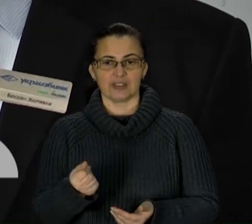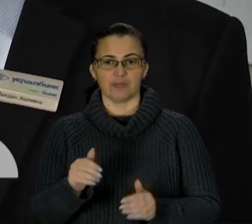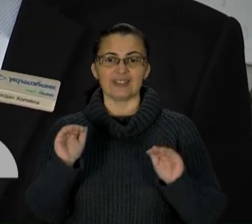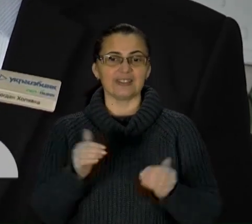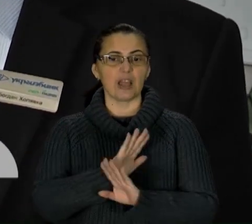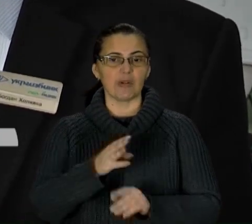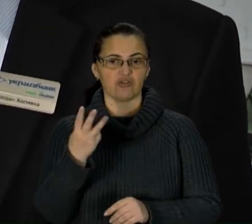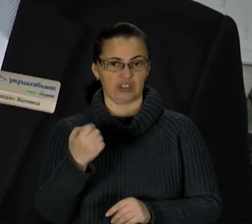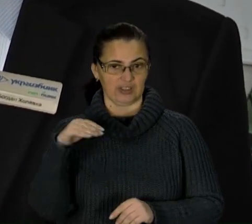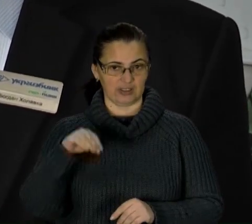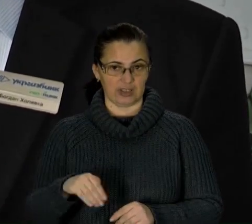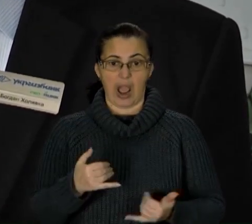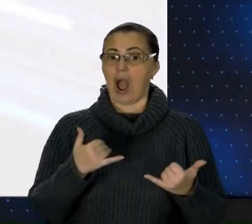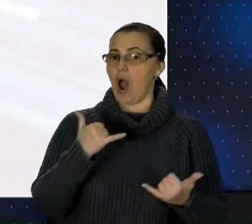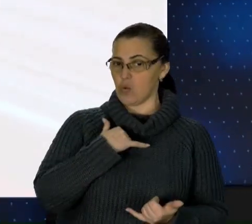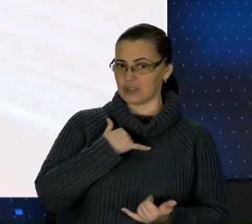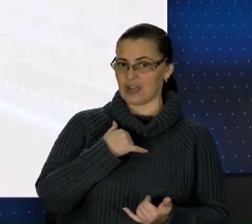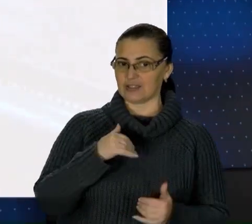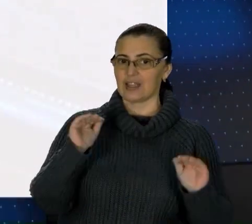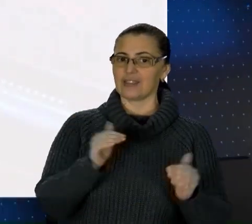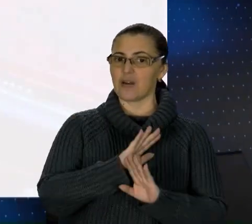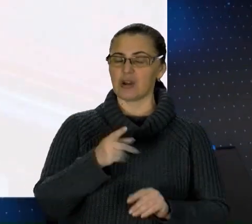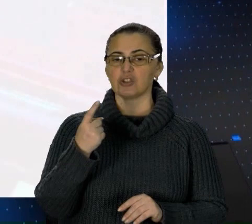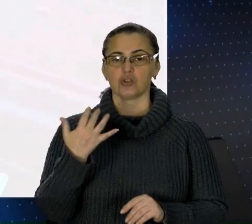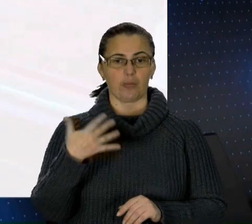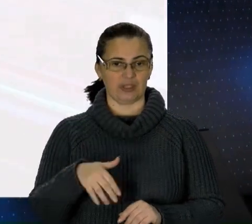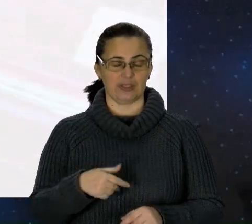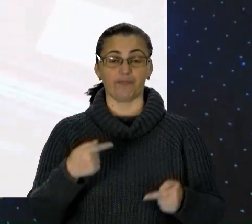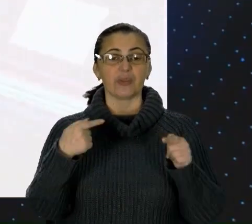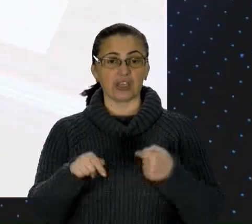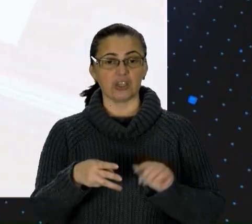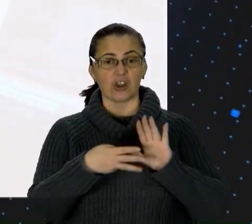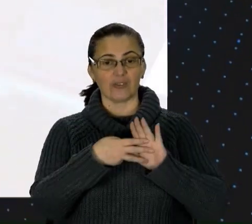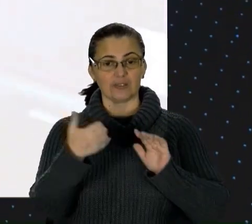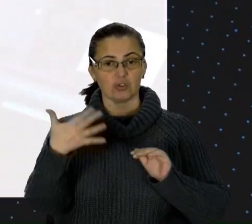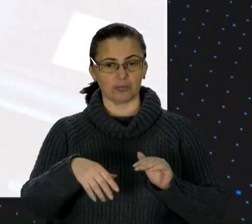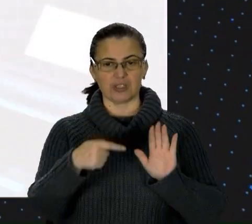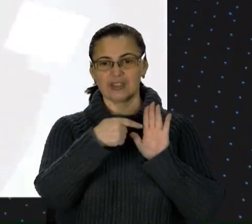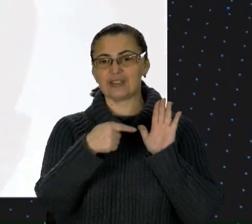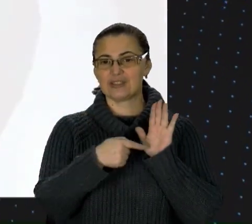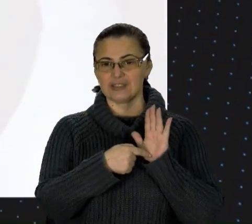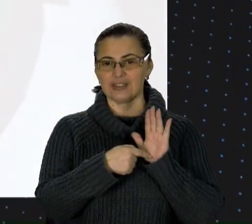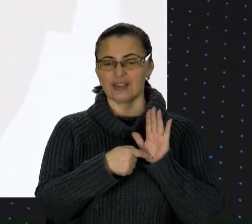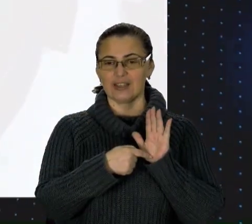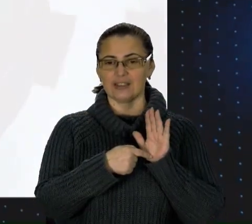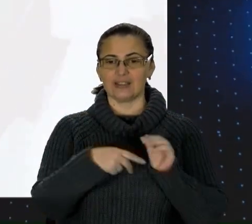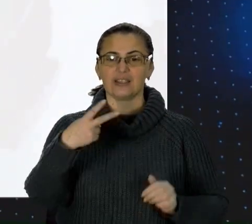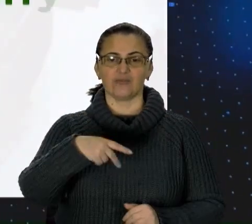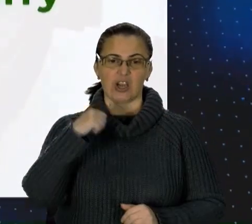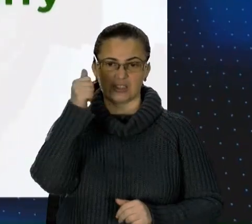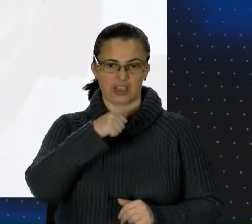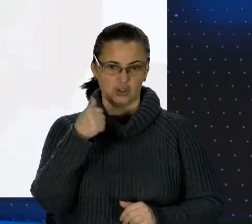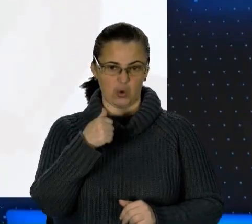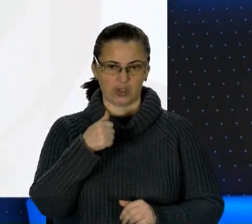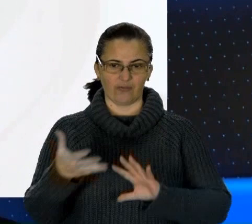тисяч, в даному випадку не менше 150 тисяч. Решту 850 тисяч гривень розбивають на 20 років. 240 місяців. В